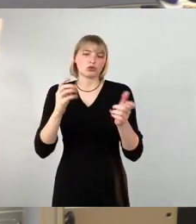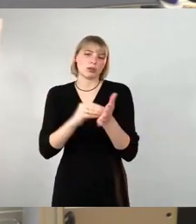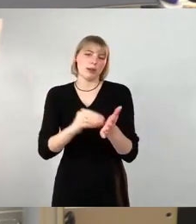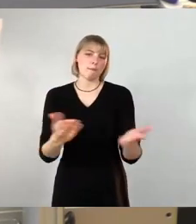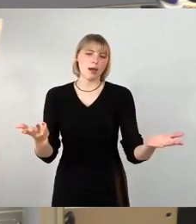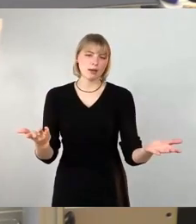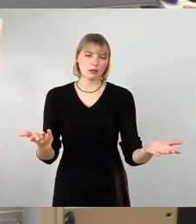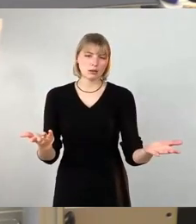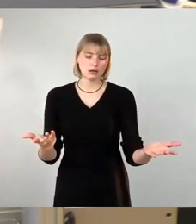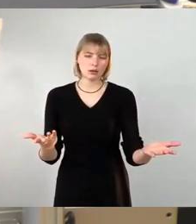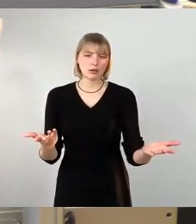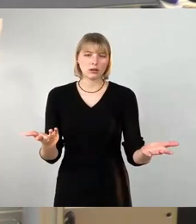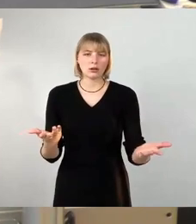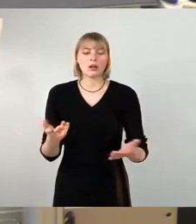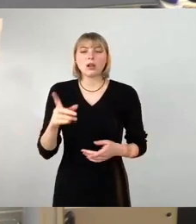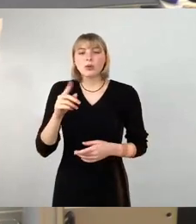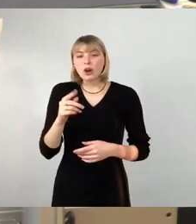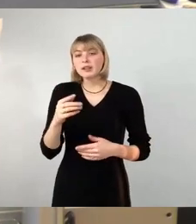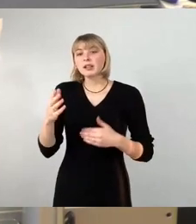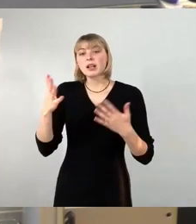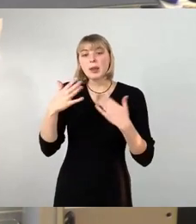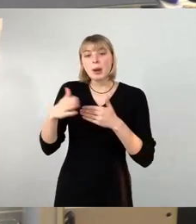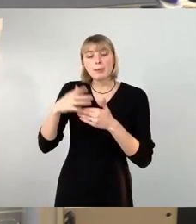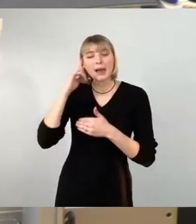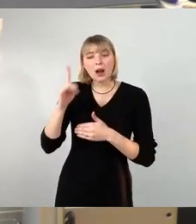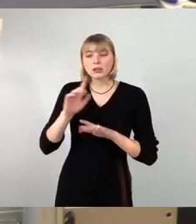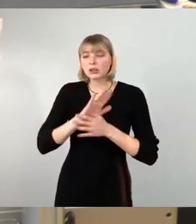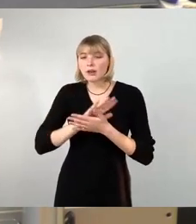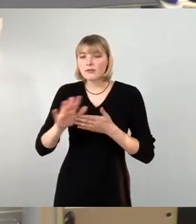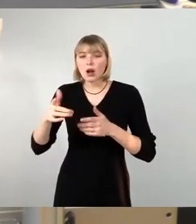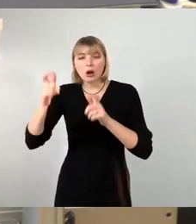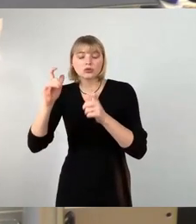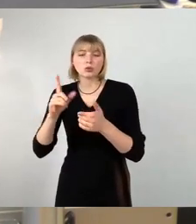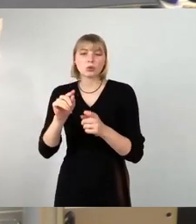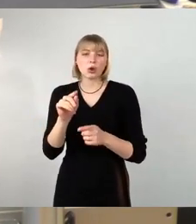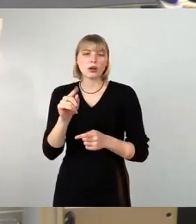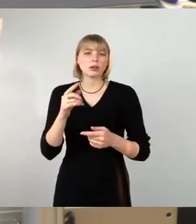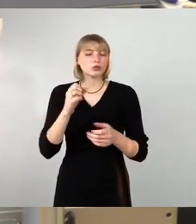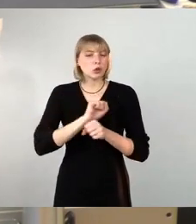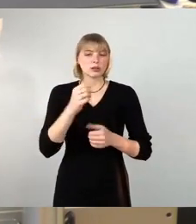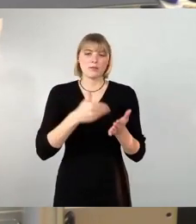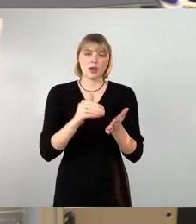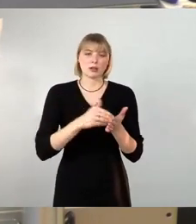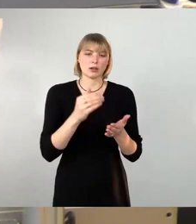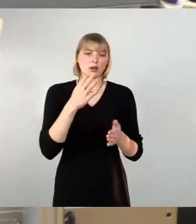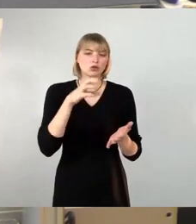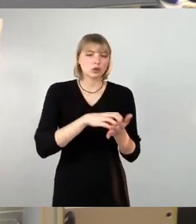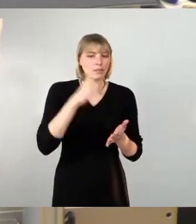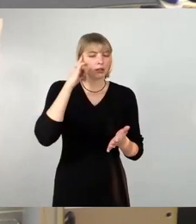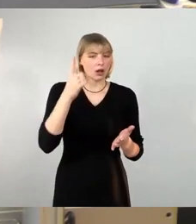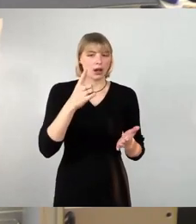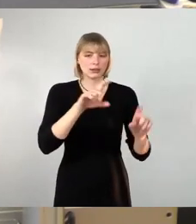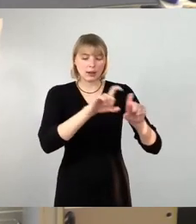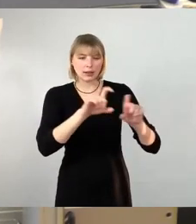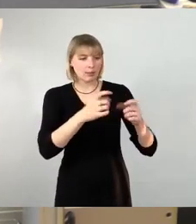Beirat ist kein beschließender Ausschuss. Die Entscheidungen werden weiterhin im Stadtrat getroffen werden. Nun hatten wir einen